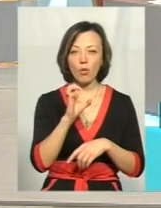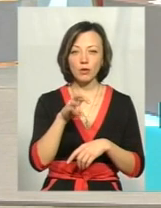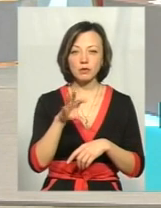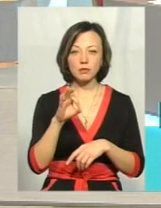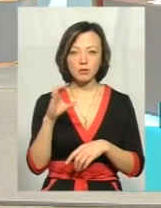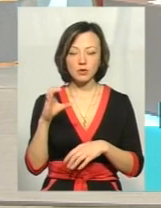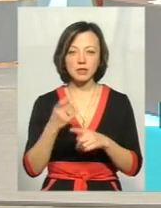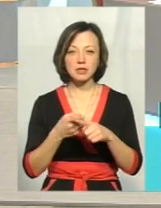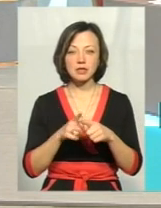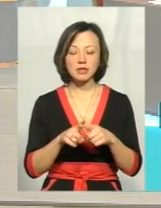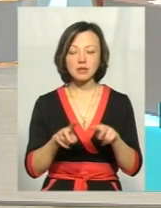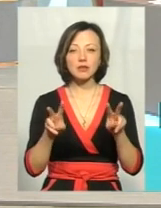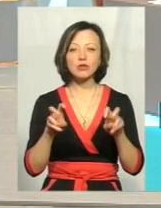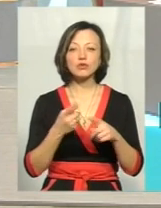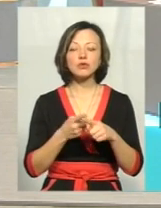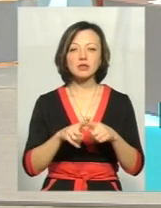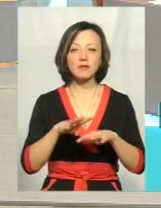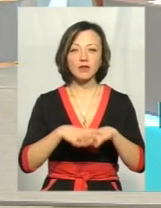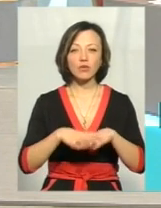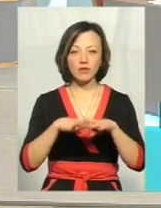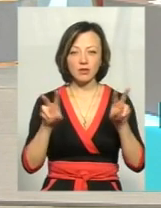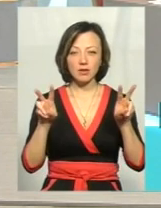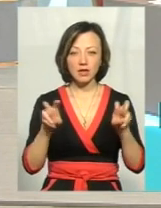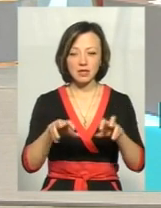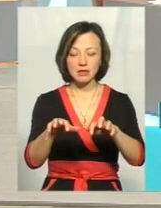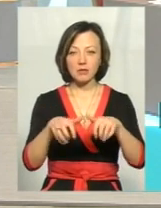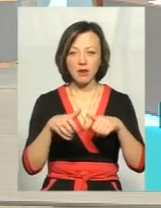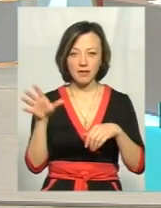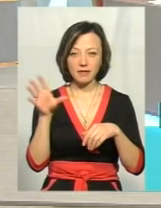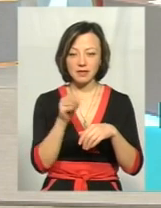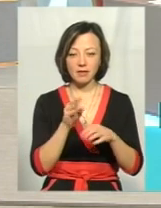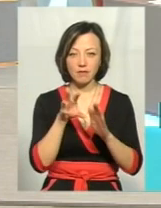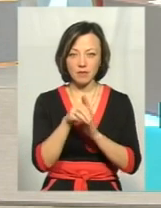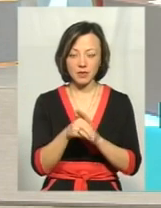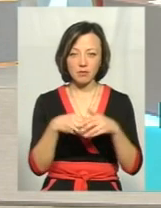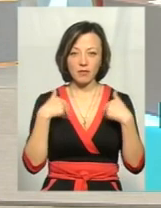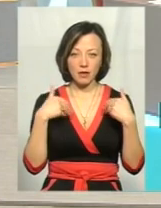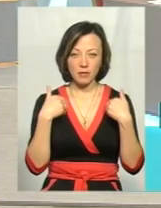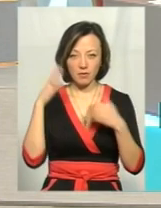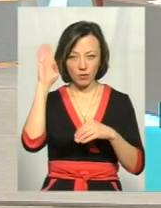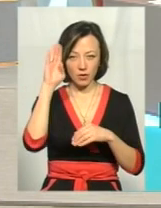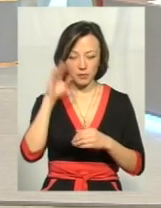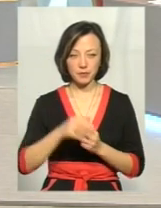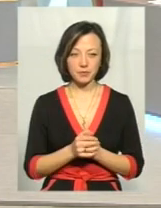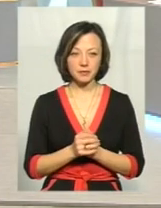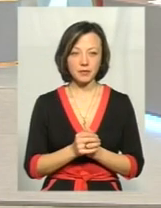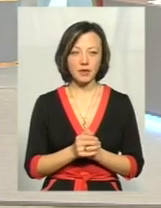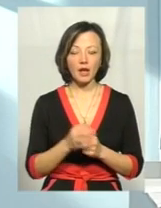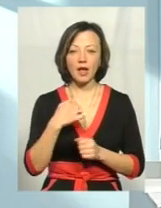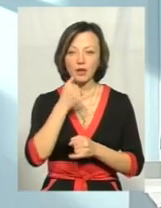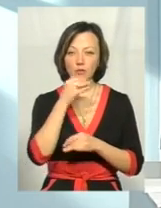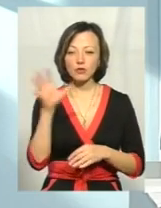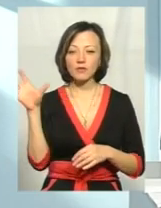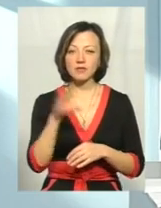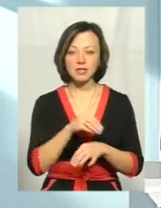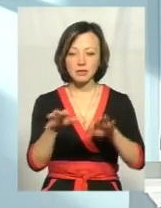Це те фільтрування, яке повністю забирає всі елементи, так, з води? Це, ну, я не можу так сказати, що всі елементи